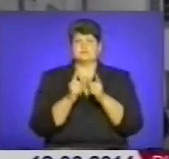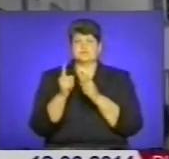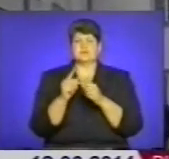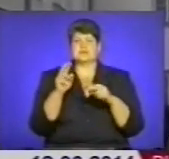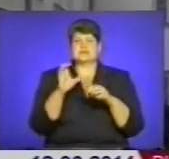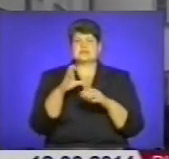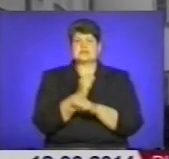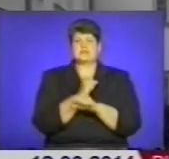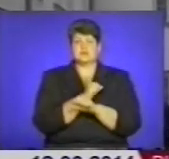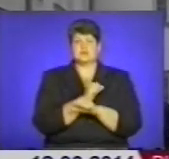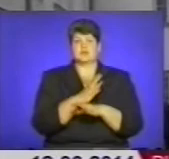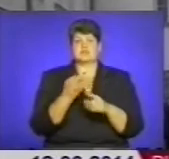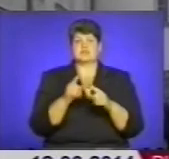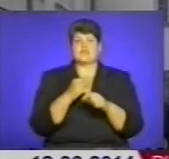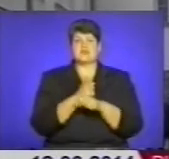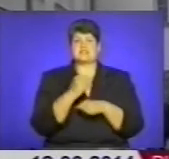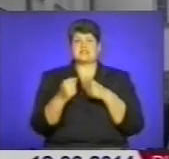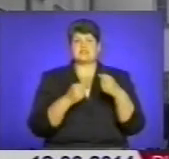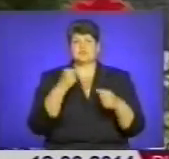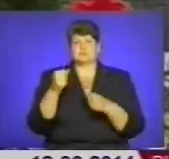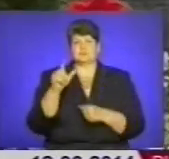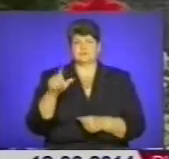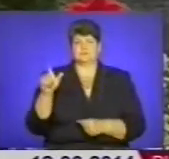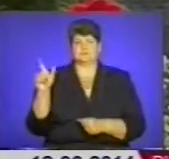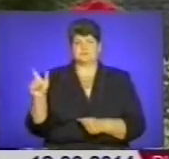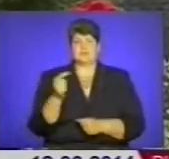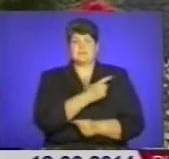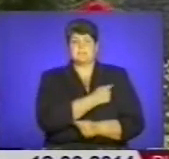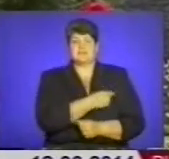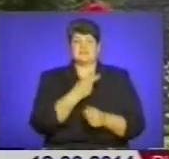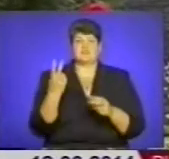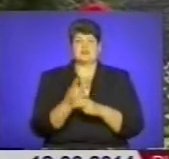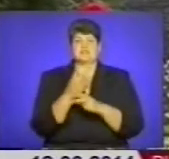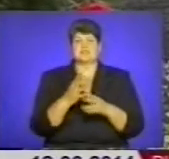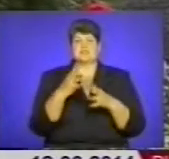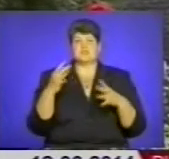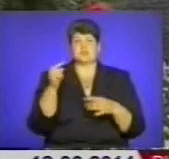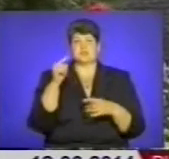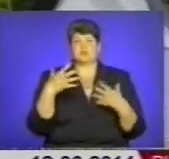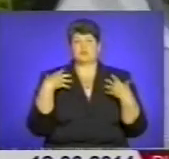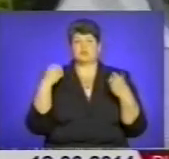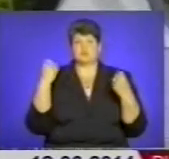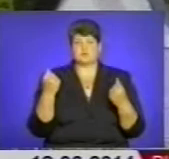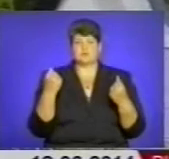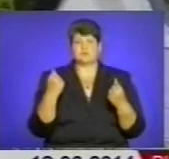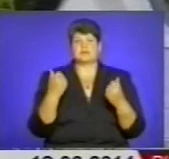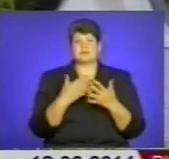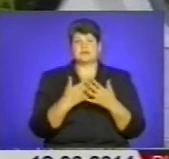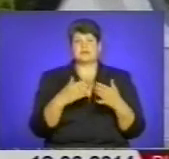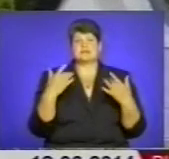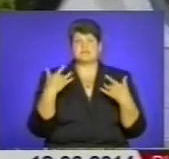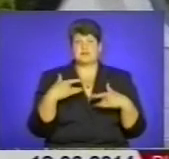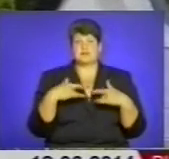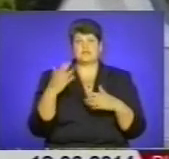розміщенні відпочивальників, а у працевлаштуванні персоналу. Медиків двічі більше, ніж тих, хто оздоровлюється. До слова, звільнених під час